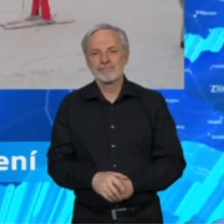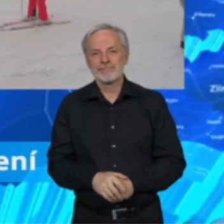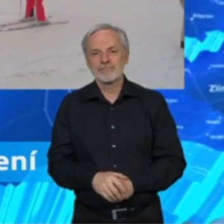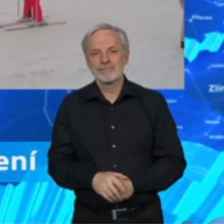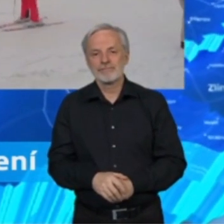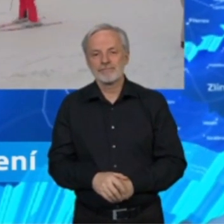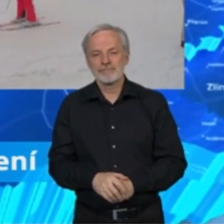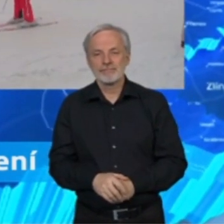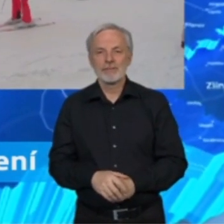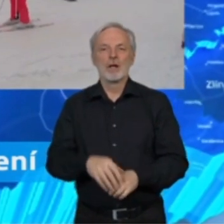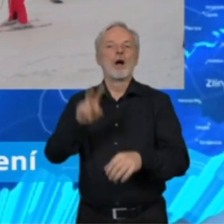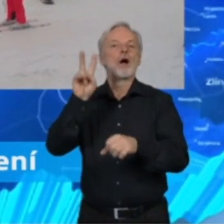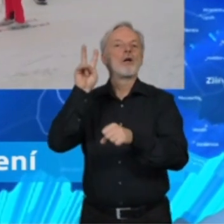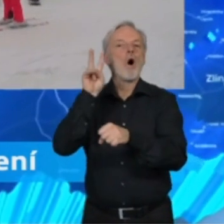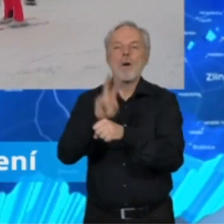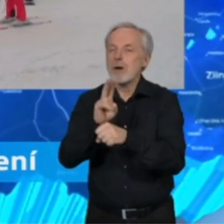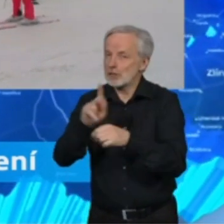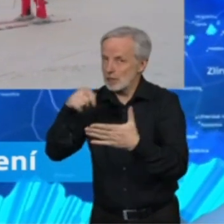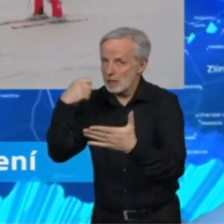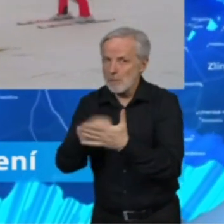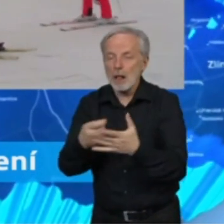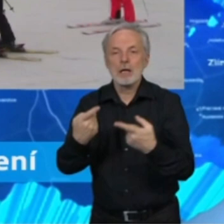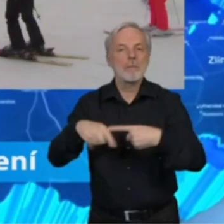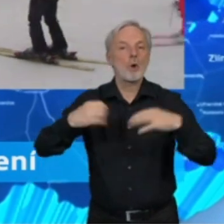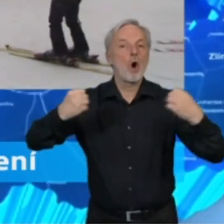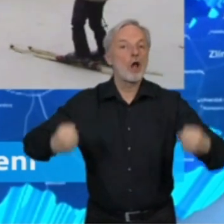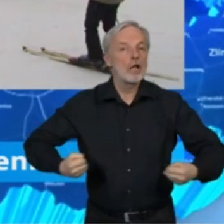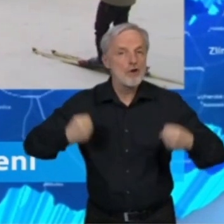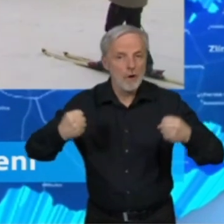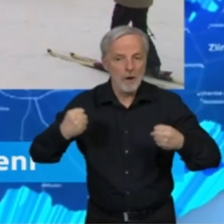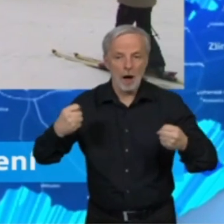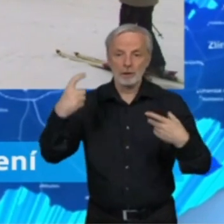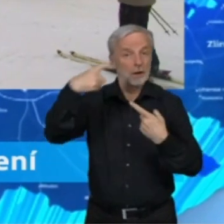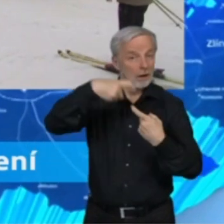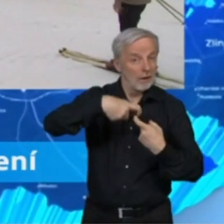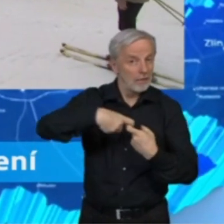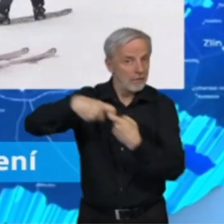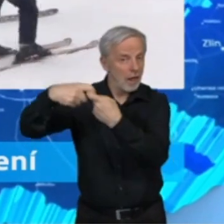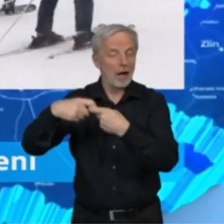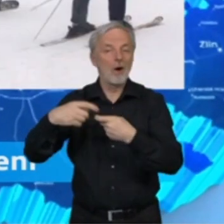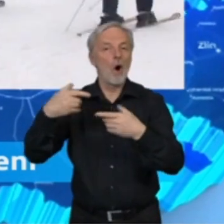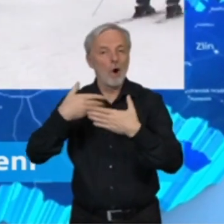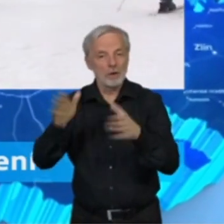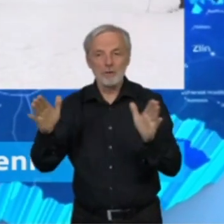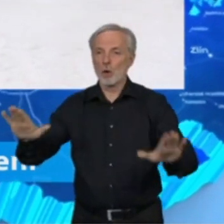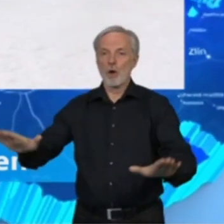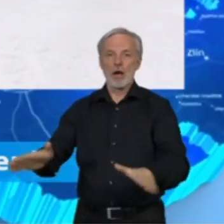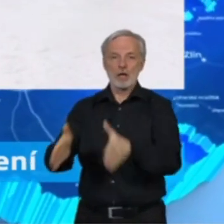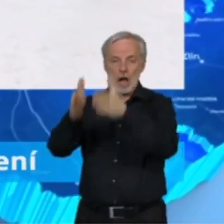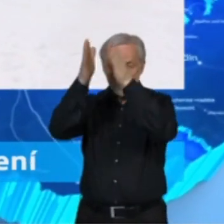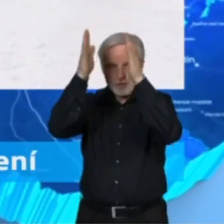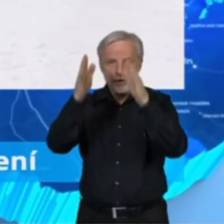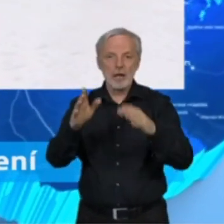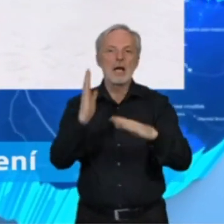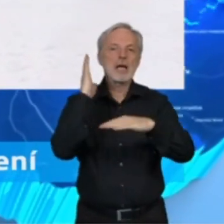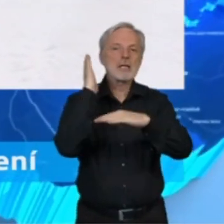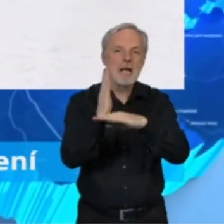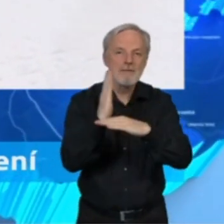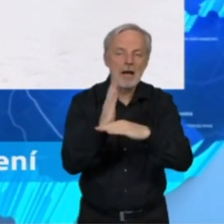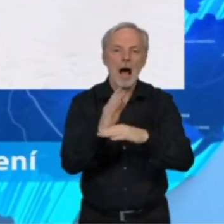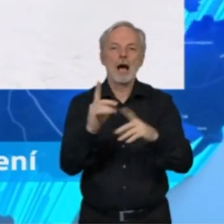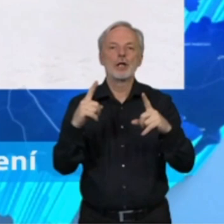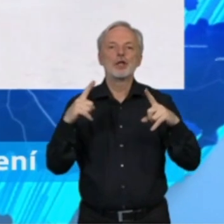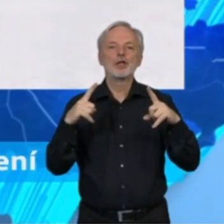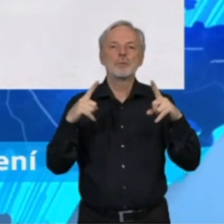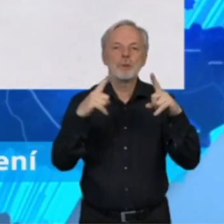To opatření se netýká ližarských harálů, takže mohou vyrazit třeba na Ještět, Severák, Bedřichov, Tanvalský špičák, v